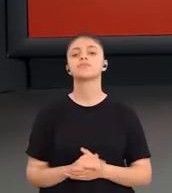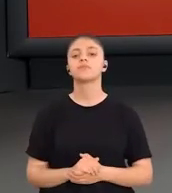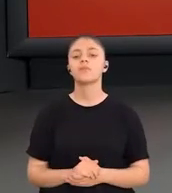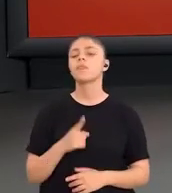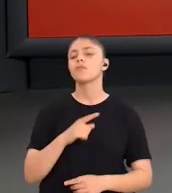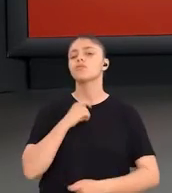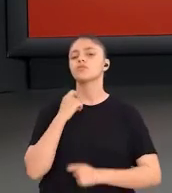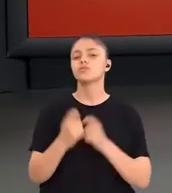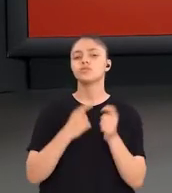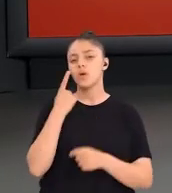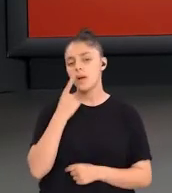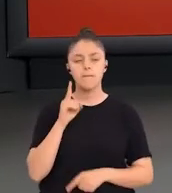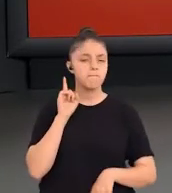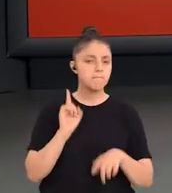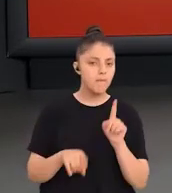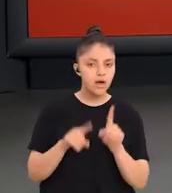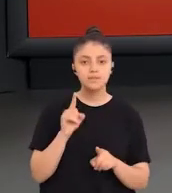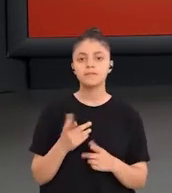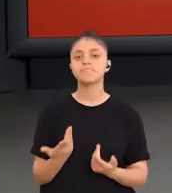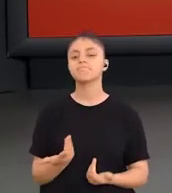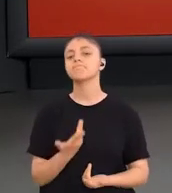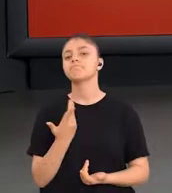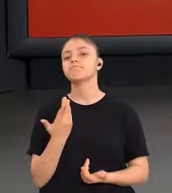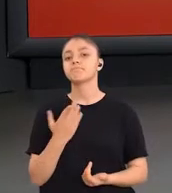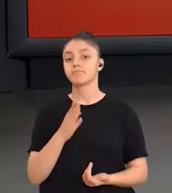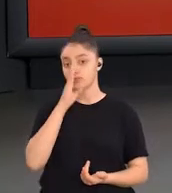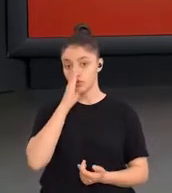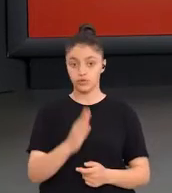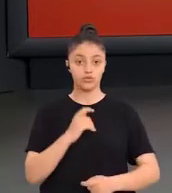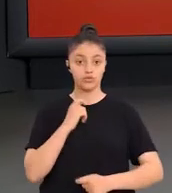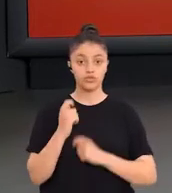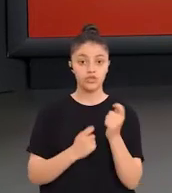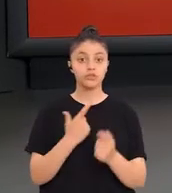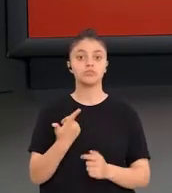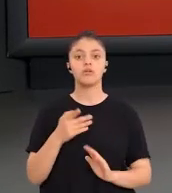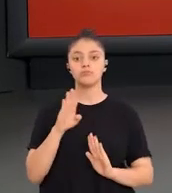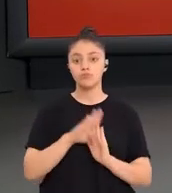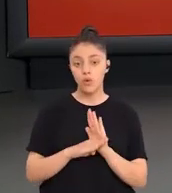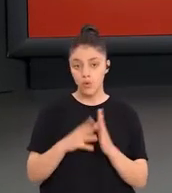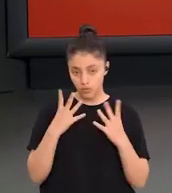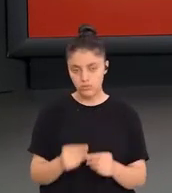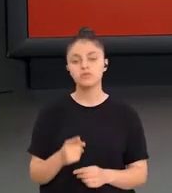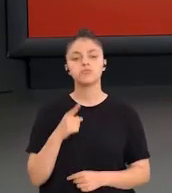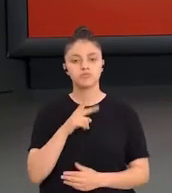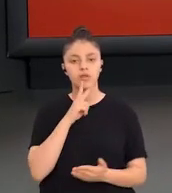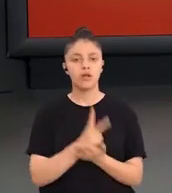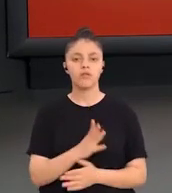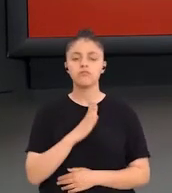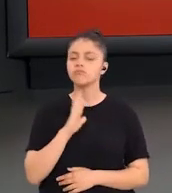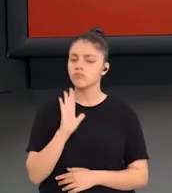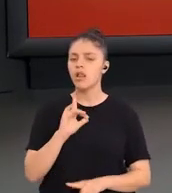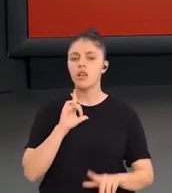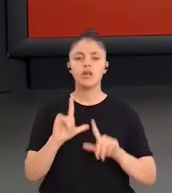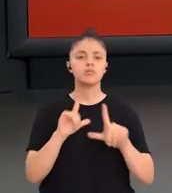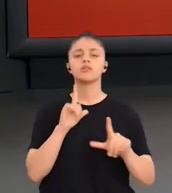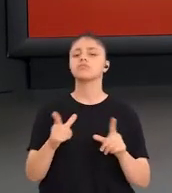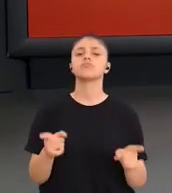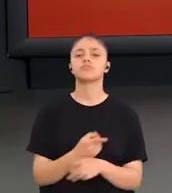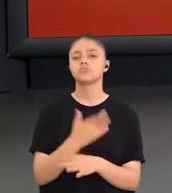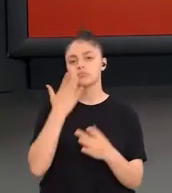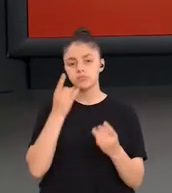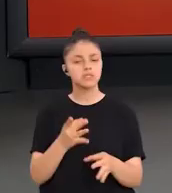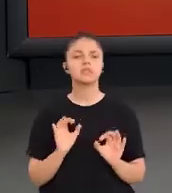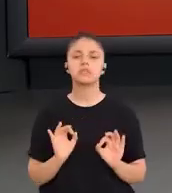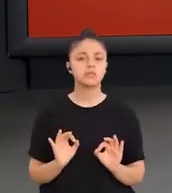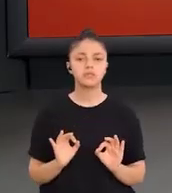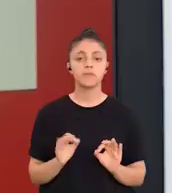Bu süreçte bazen otoritede bir takım kararları verebilir şüphesiz. Peki ihtiyaçları nasıl